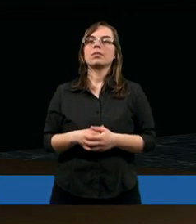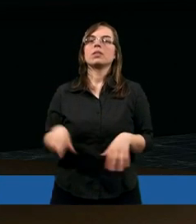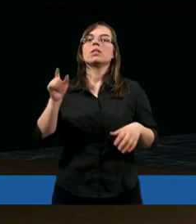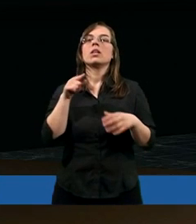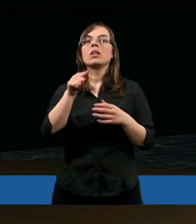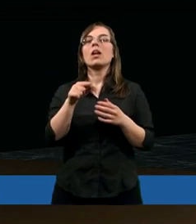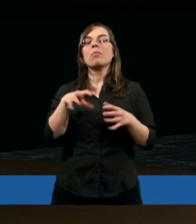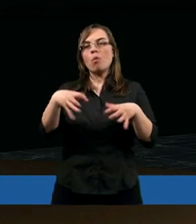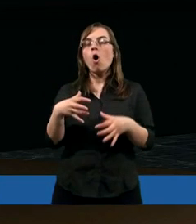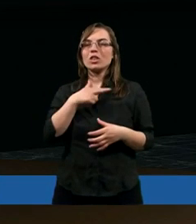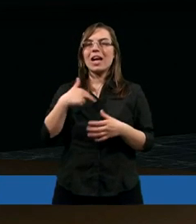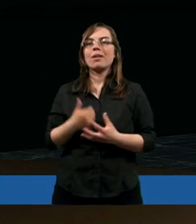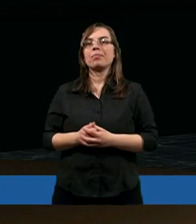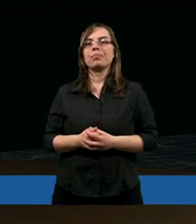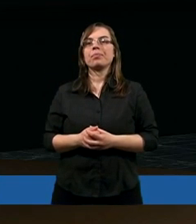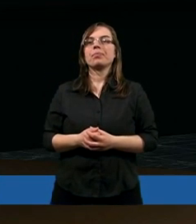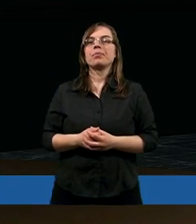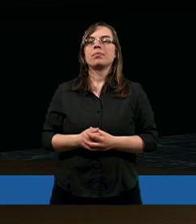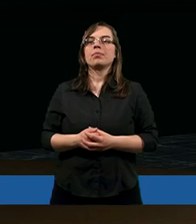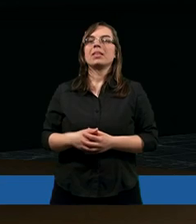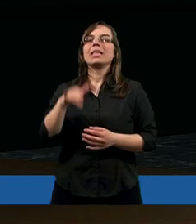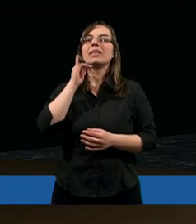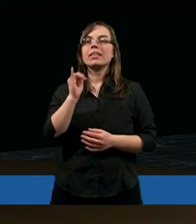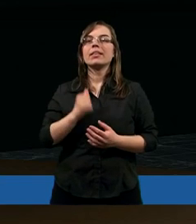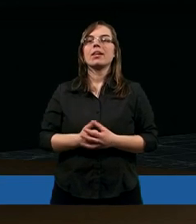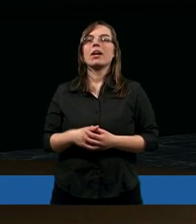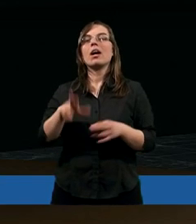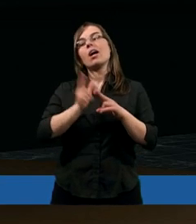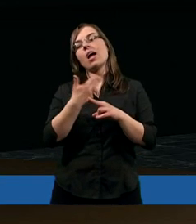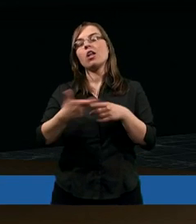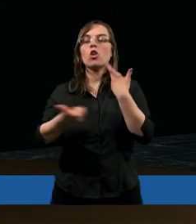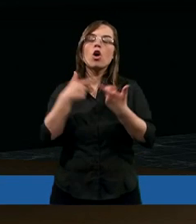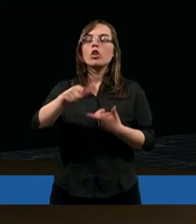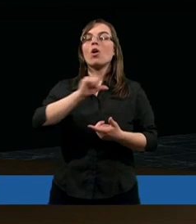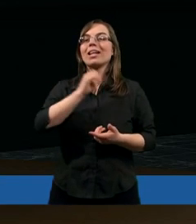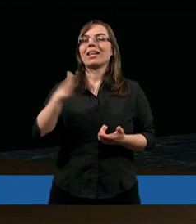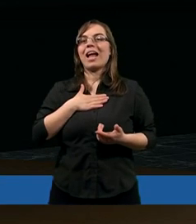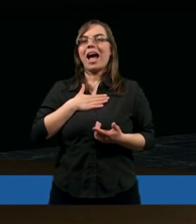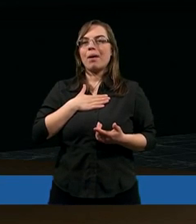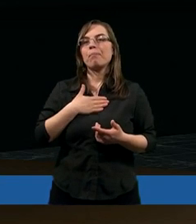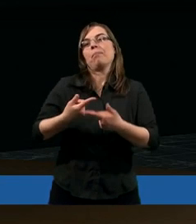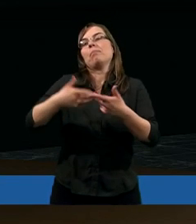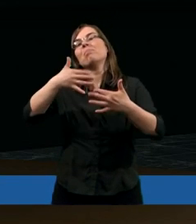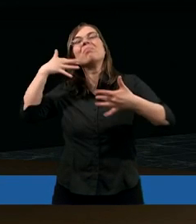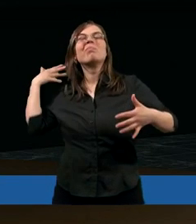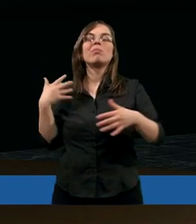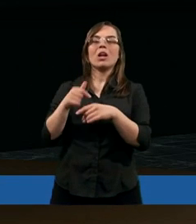na funkcje zborowe i kiedy robiłem to sam przez lata,